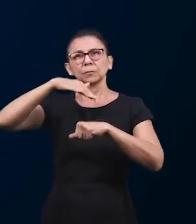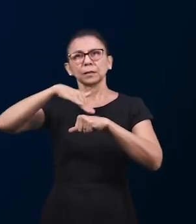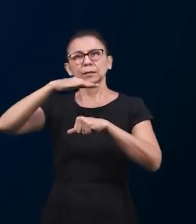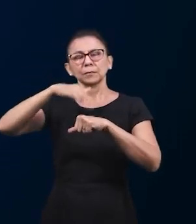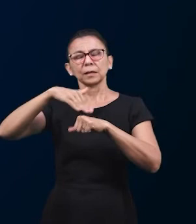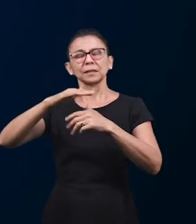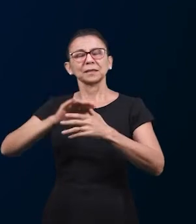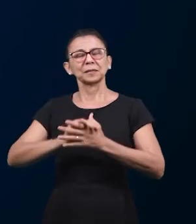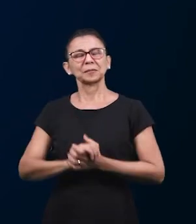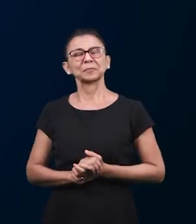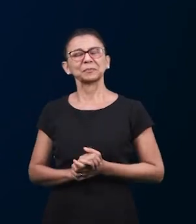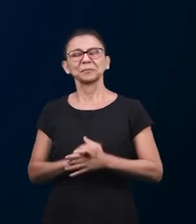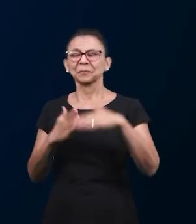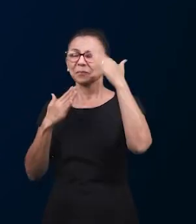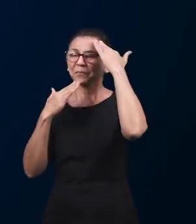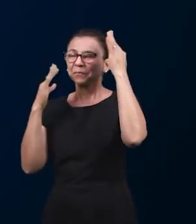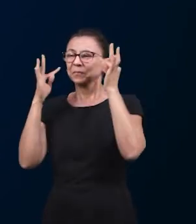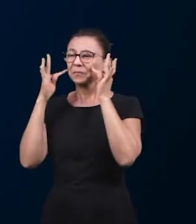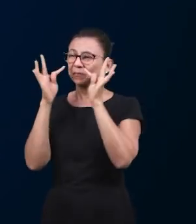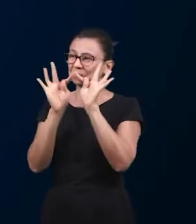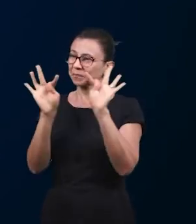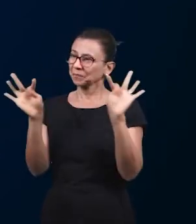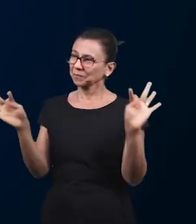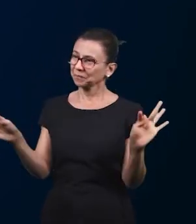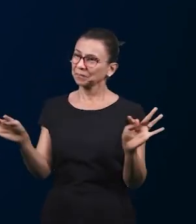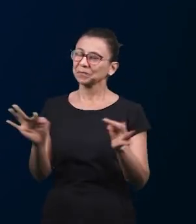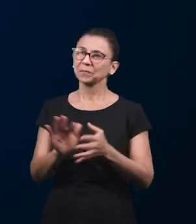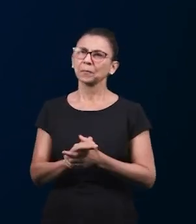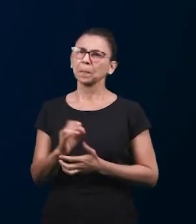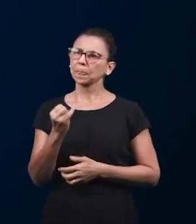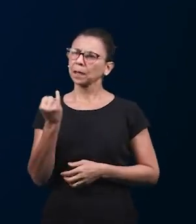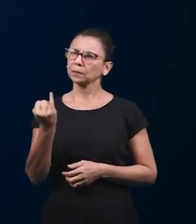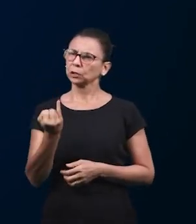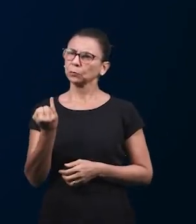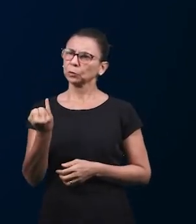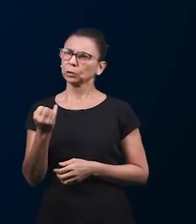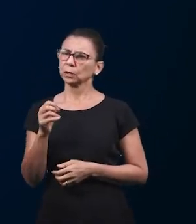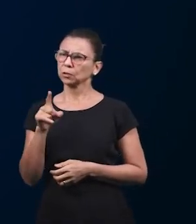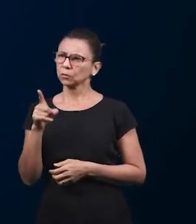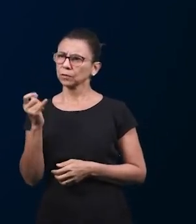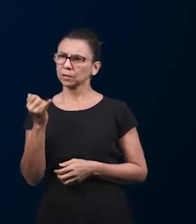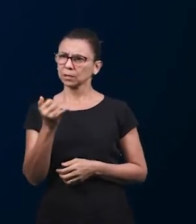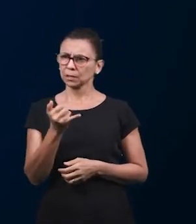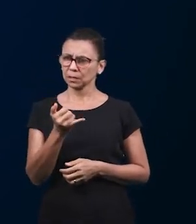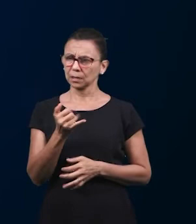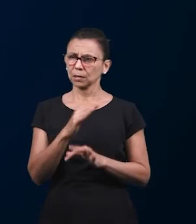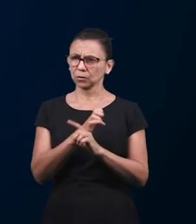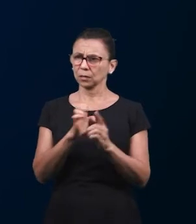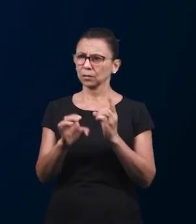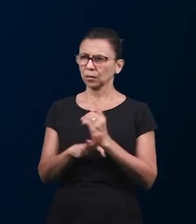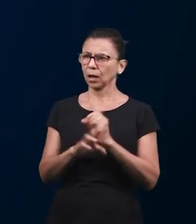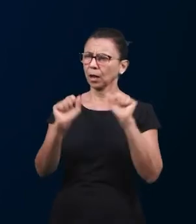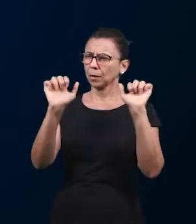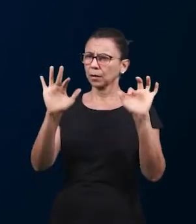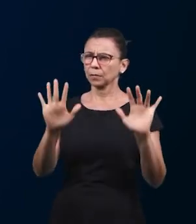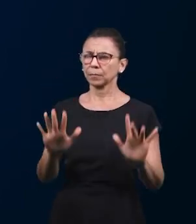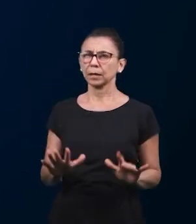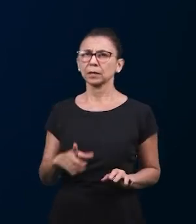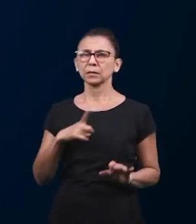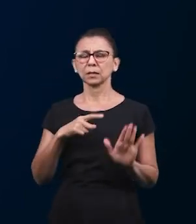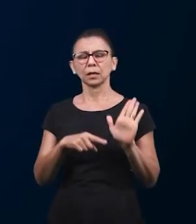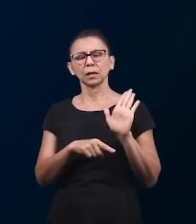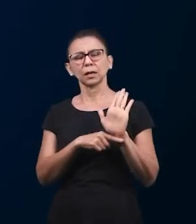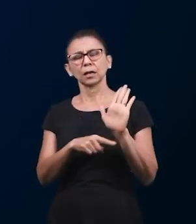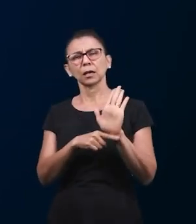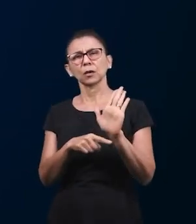слова Божия благодарим сестру Ларису за ее свидетельство в отношении воскресной школы которая